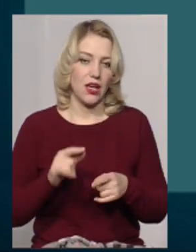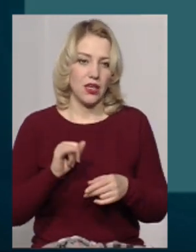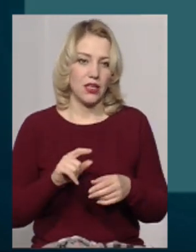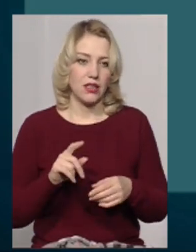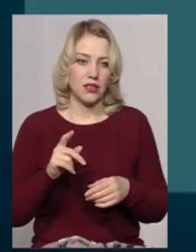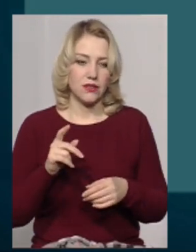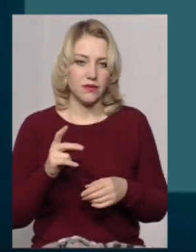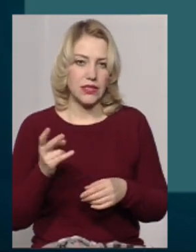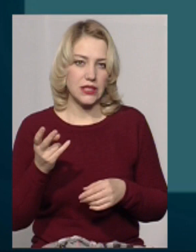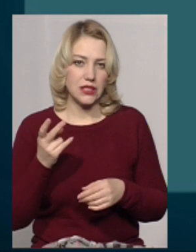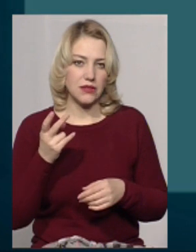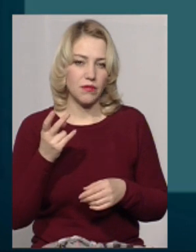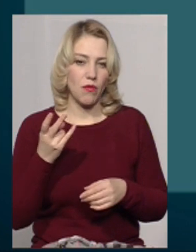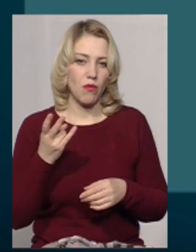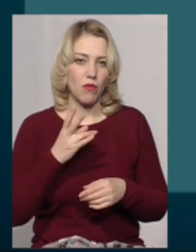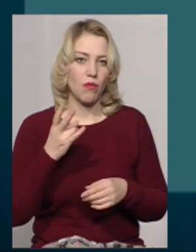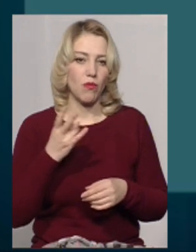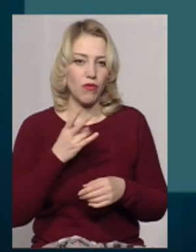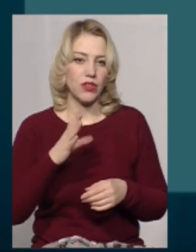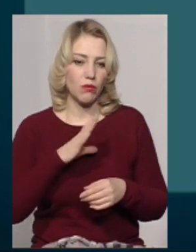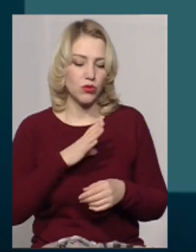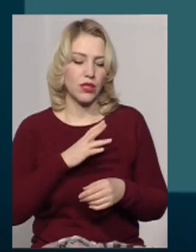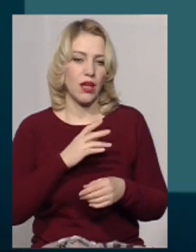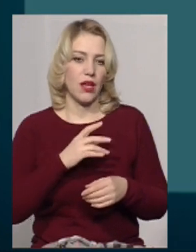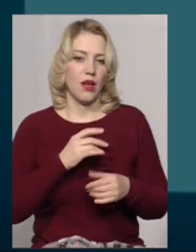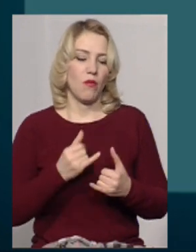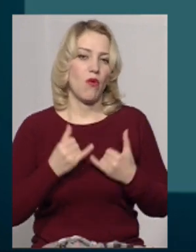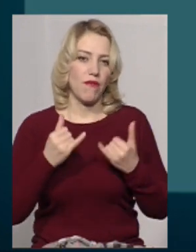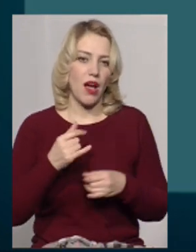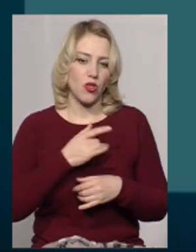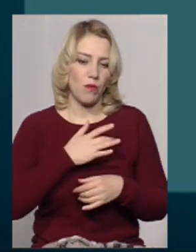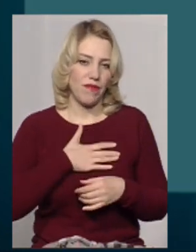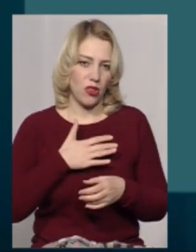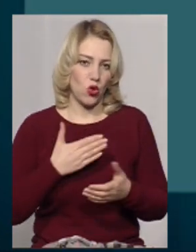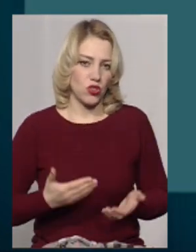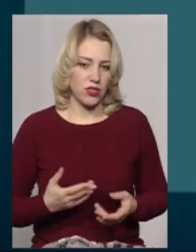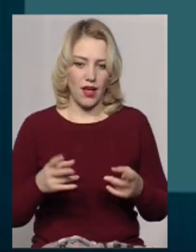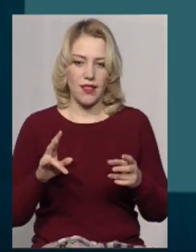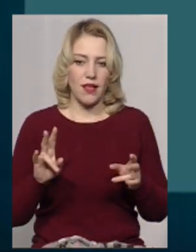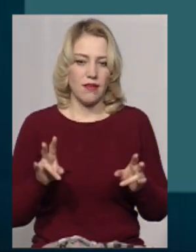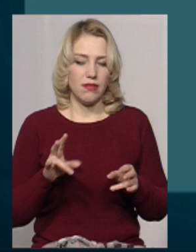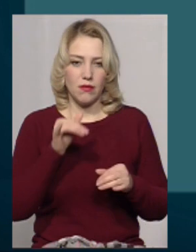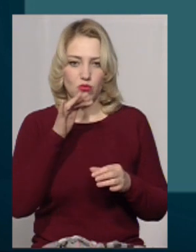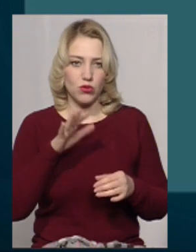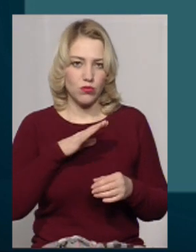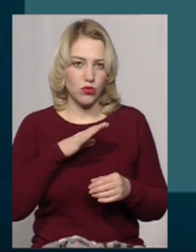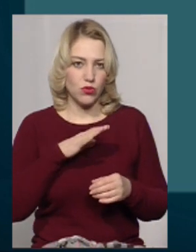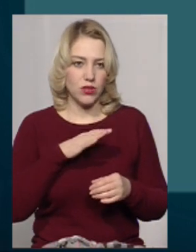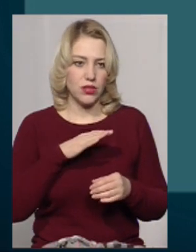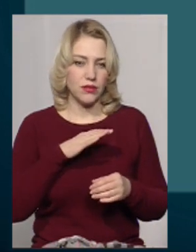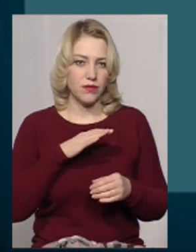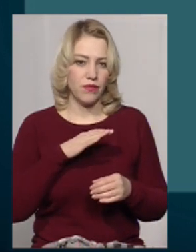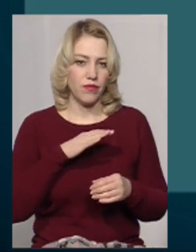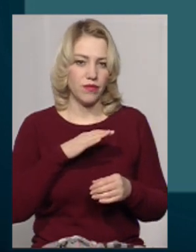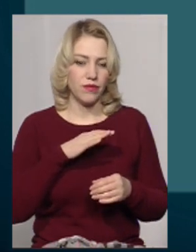баланс, тобто, право на повагу до приватного життя особи не повинно бути менш значимо,